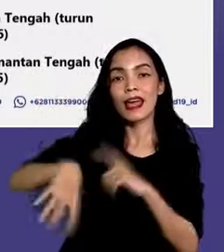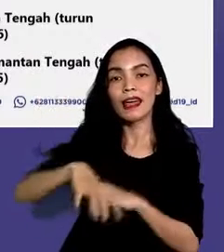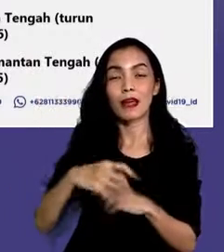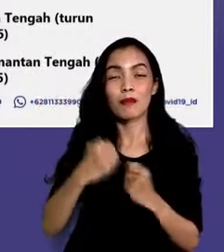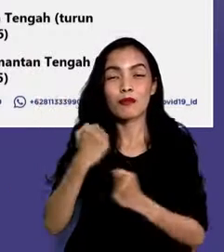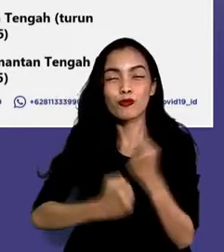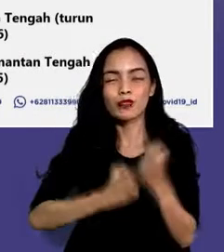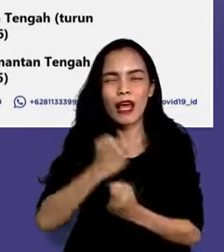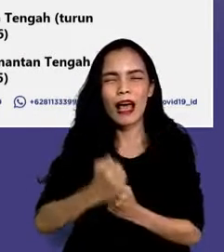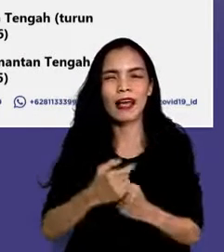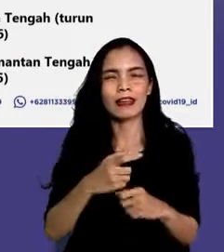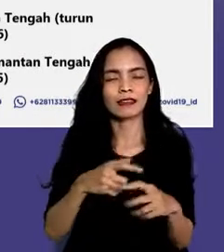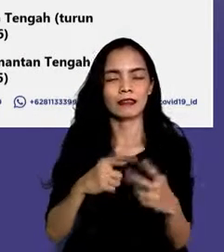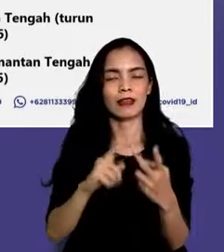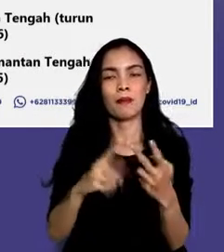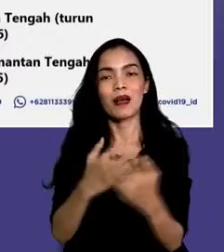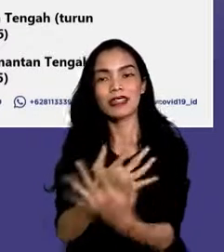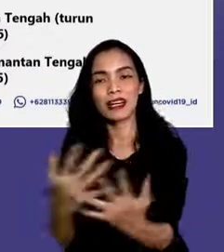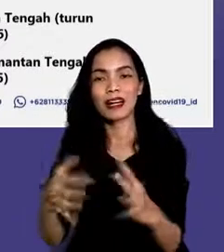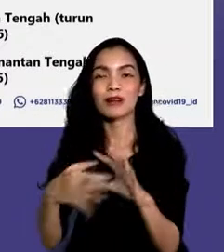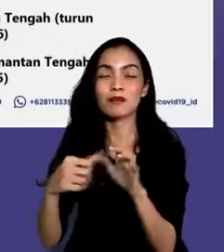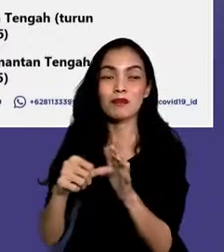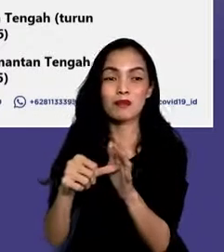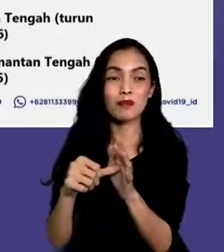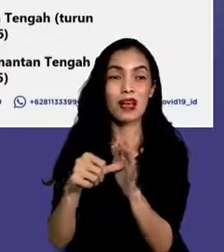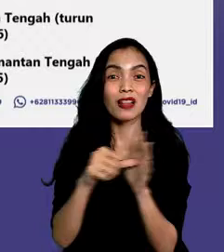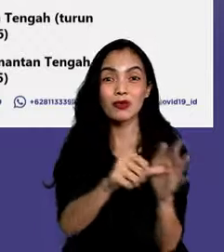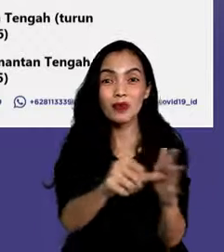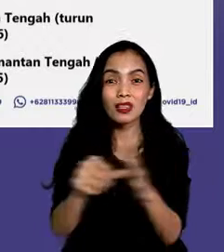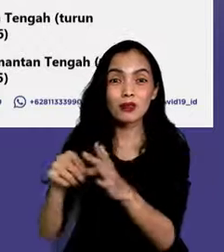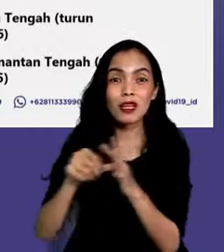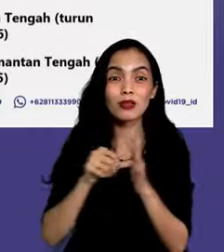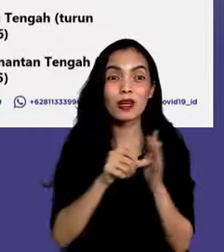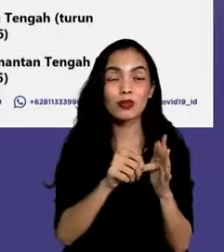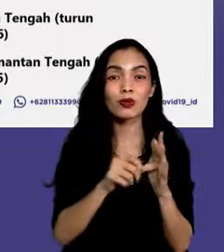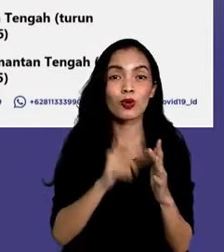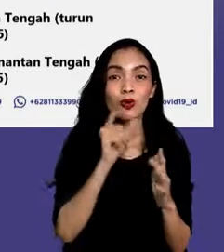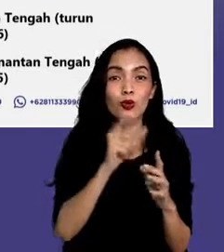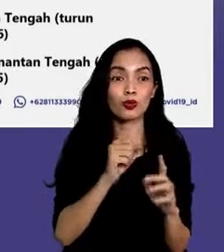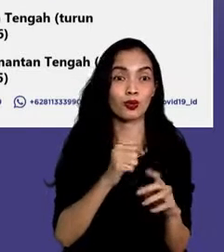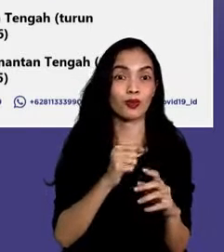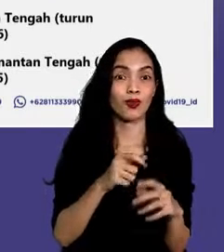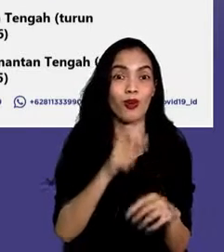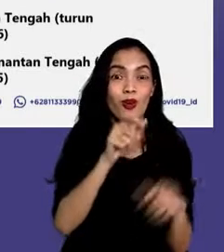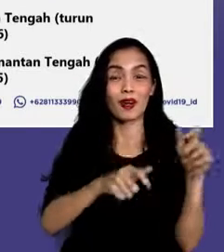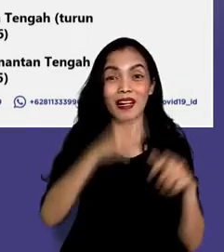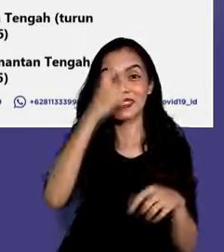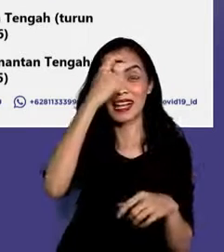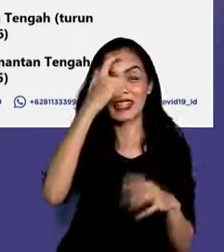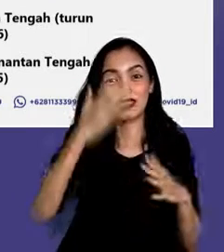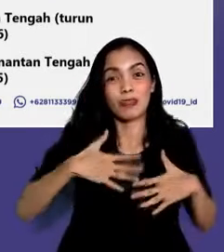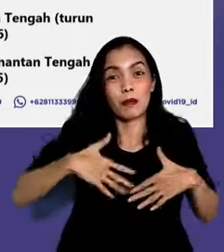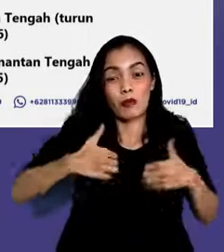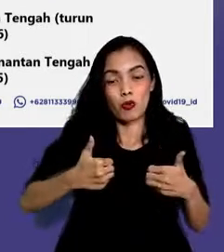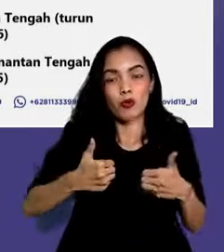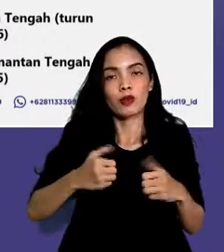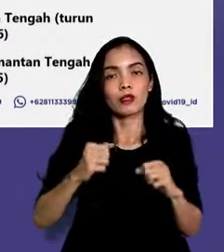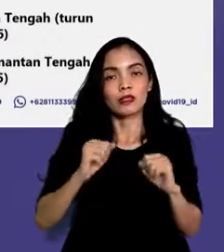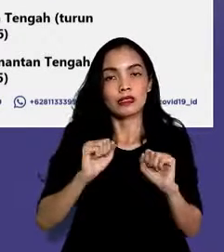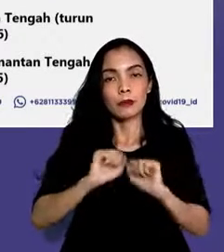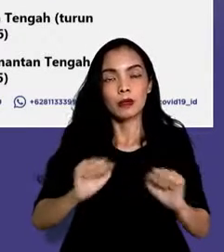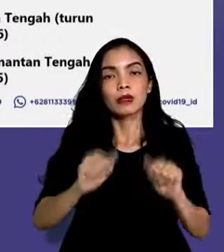sedikit lagi untuk menurunkan kasus, maka kasus aktif akan lebih cepat untuk segera berubah menjadi kesembuhan.